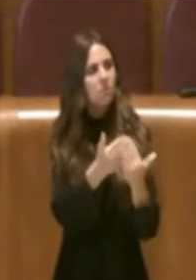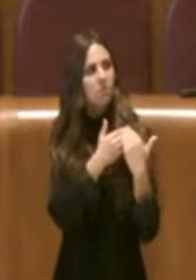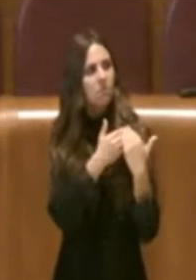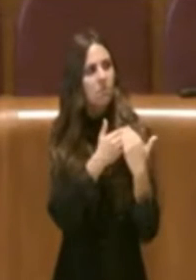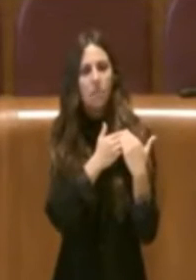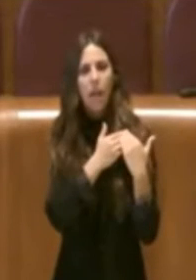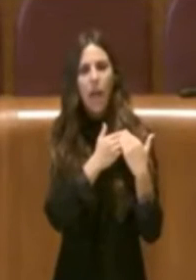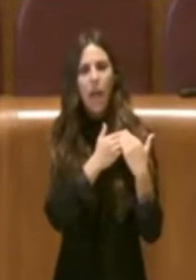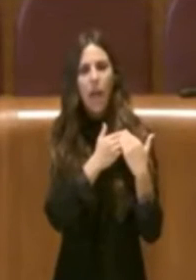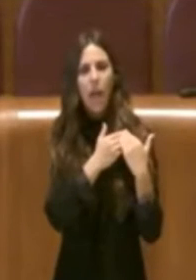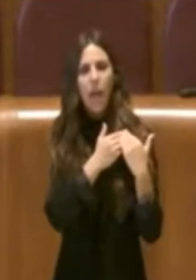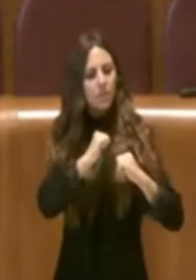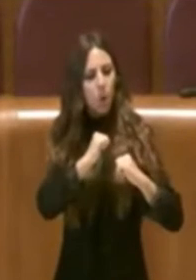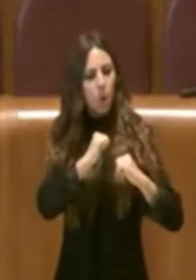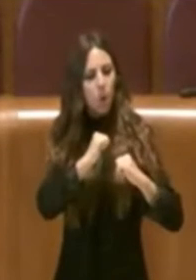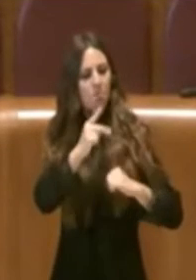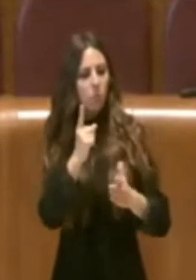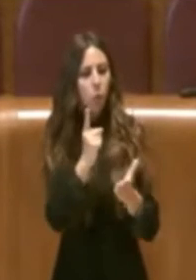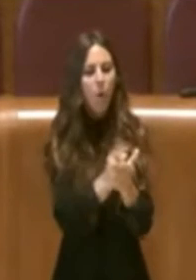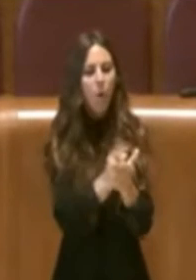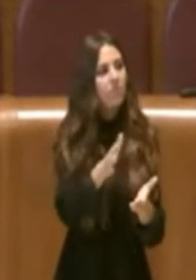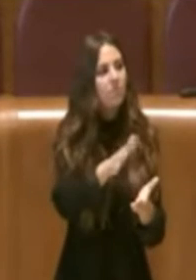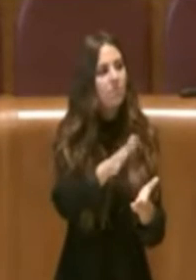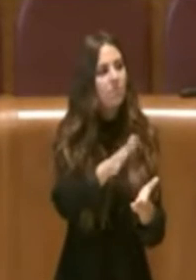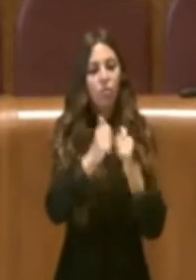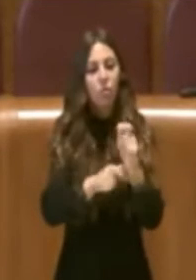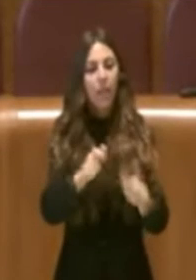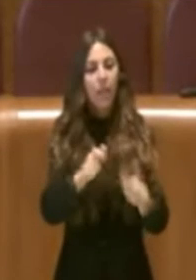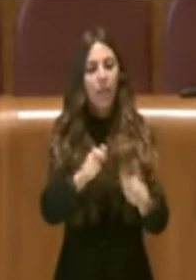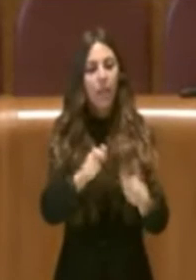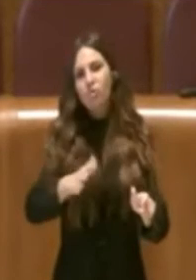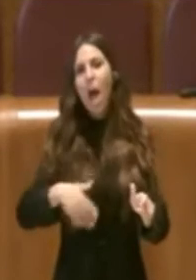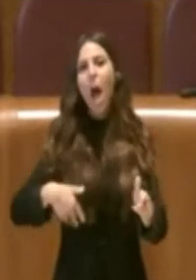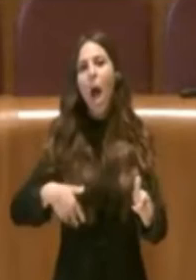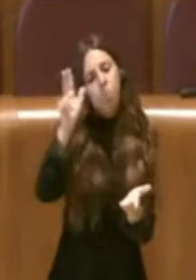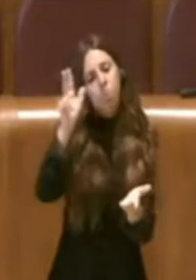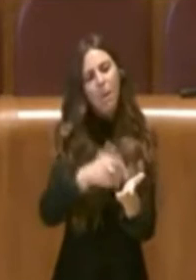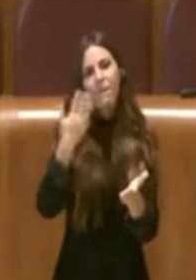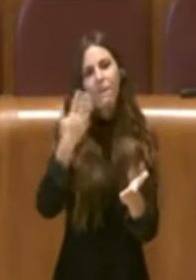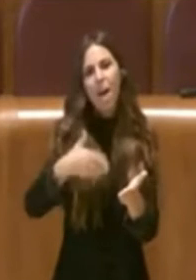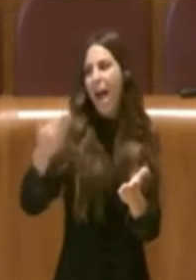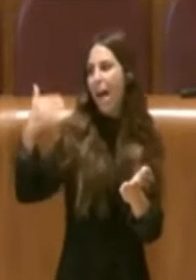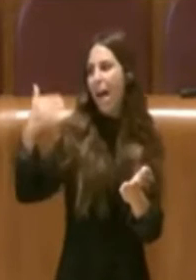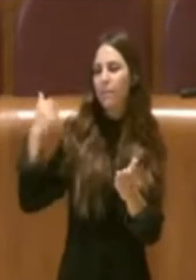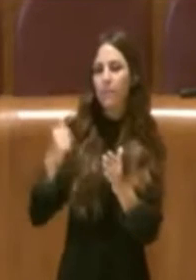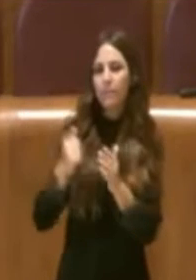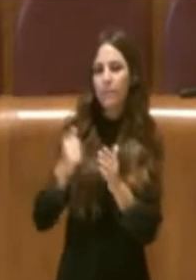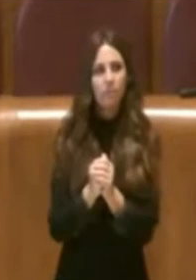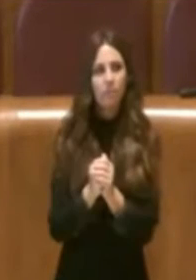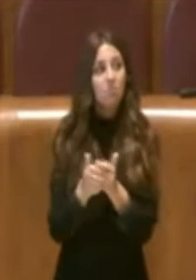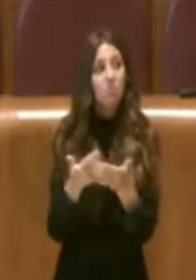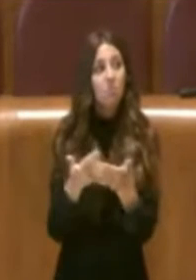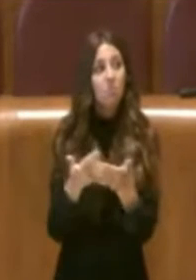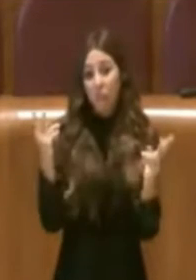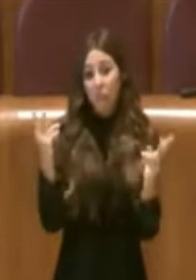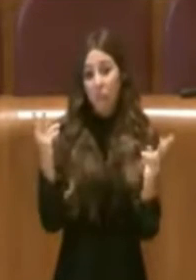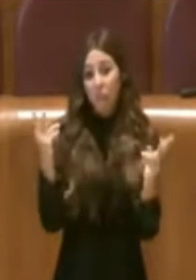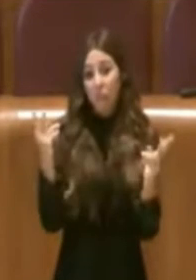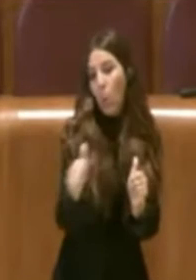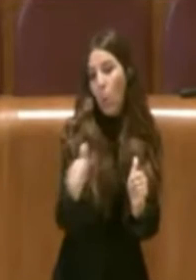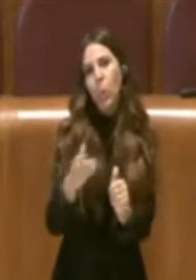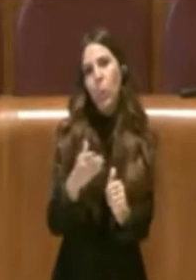alle esigenze del territorio e dei cittadini anche per promesse che sono state fatte nel passato. Poi ognuno si prenderà le